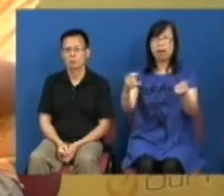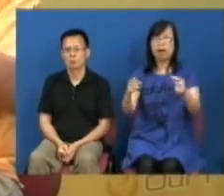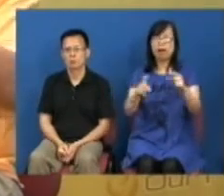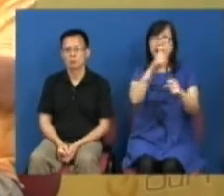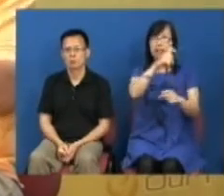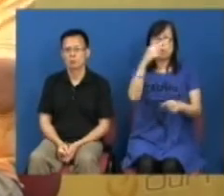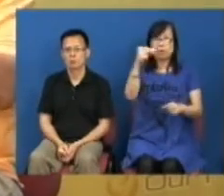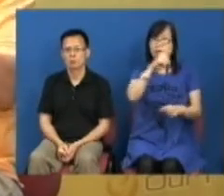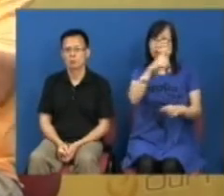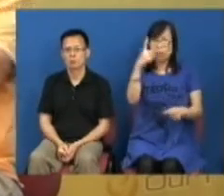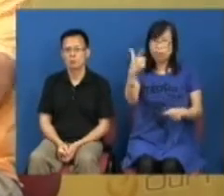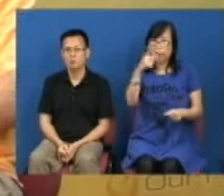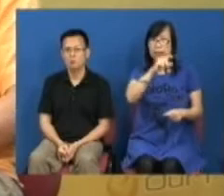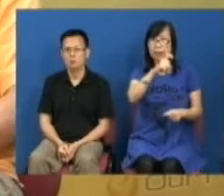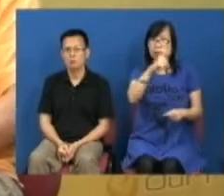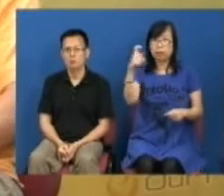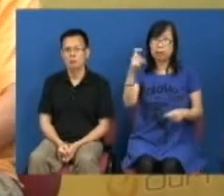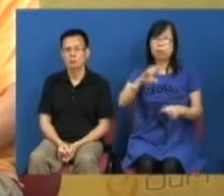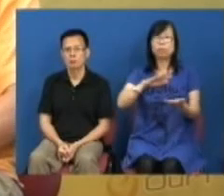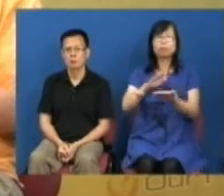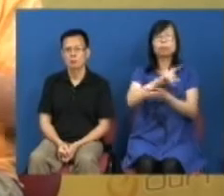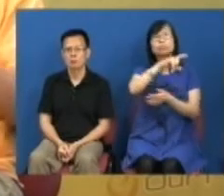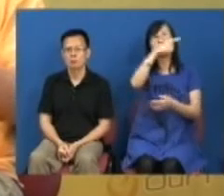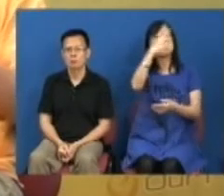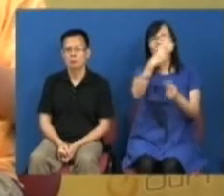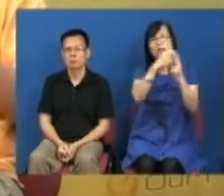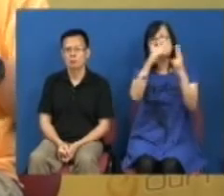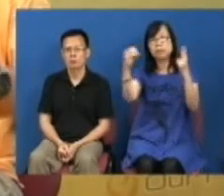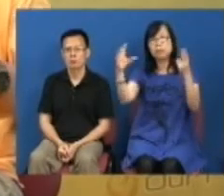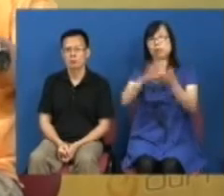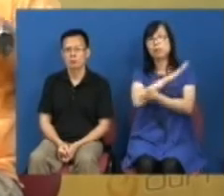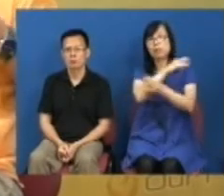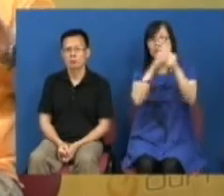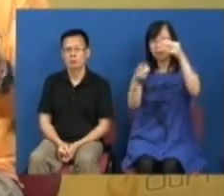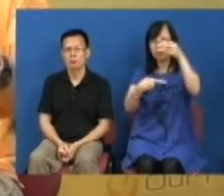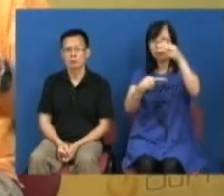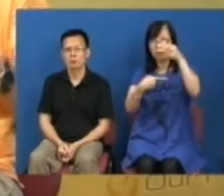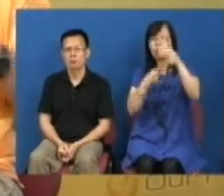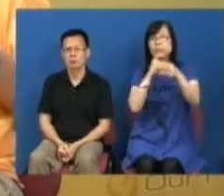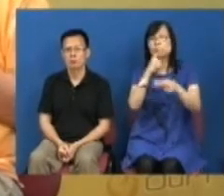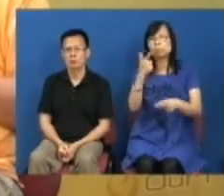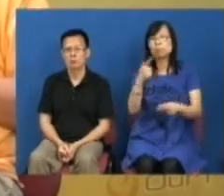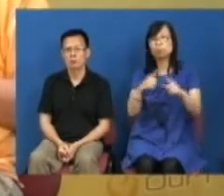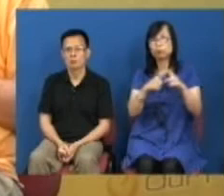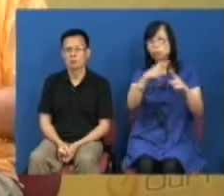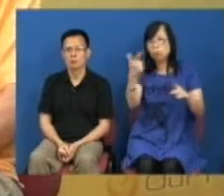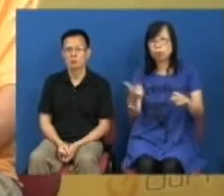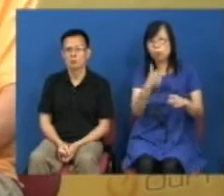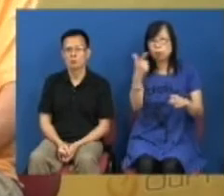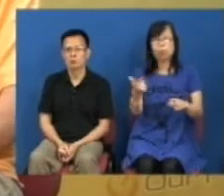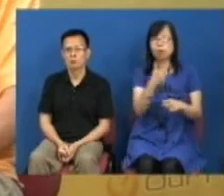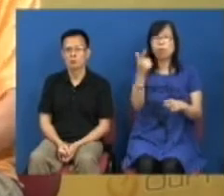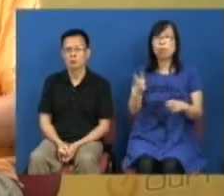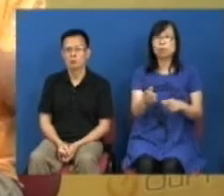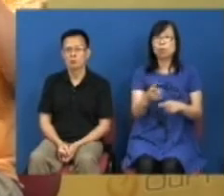98年99年一直到2002年每年的七一都有为数不少最多是几千人上街